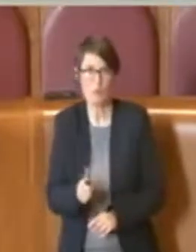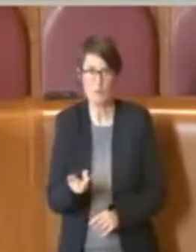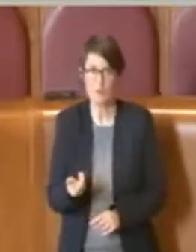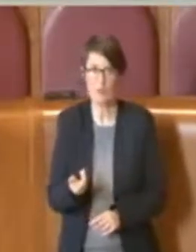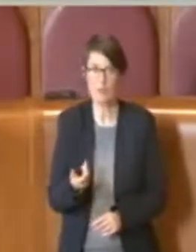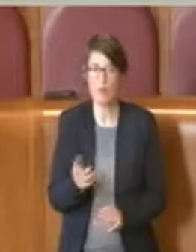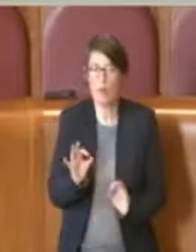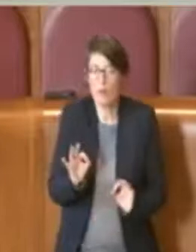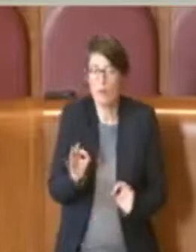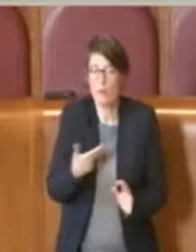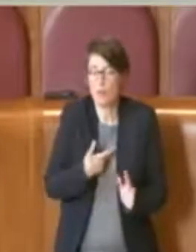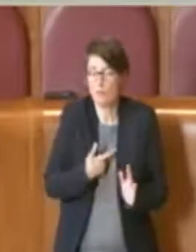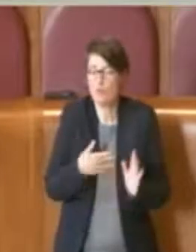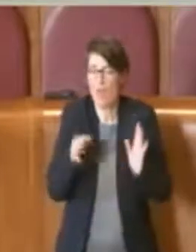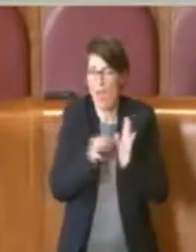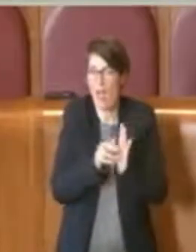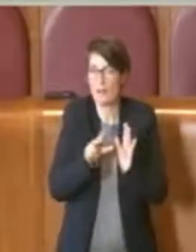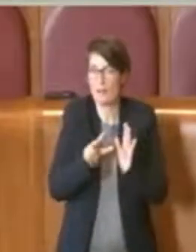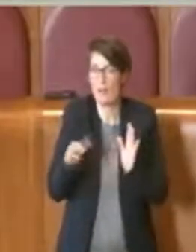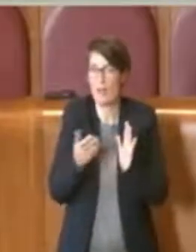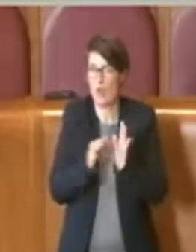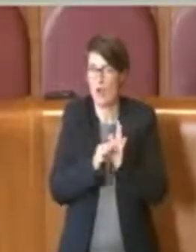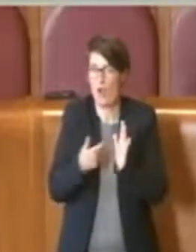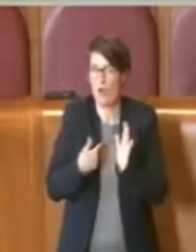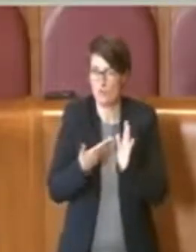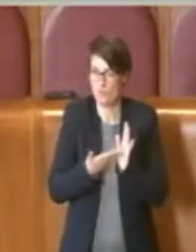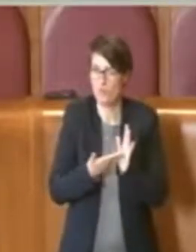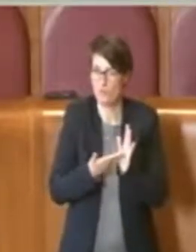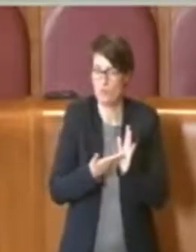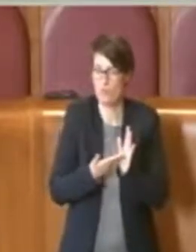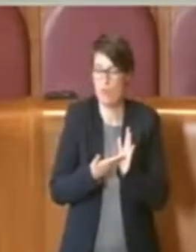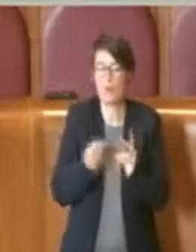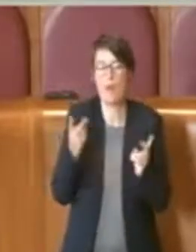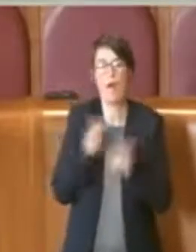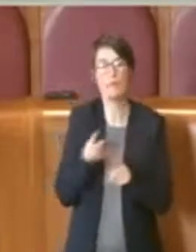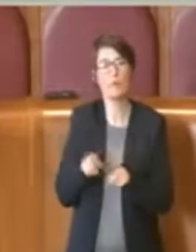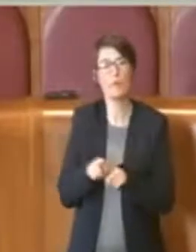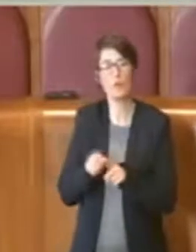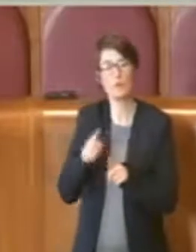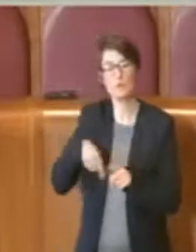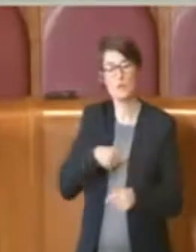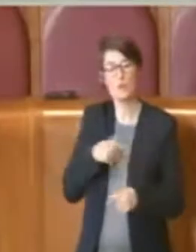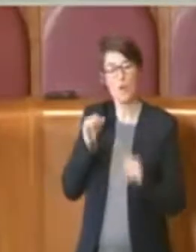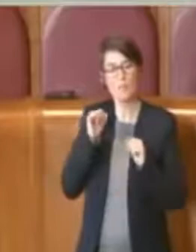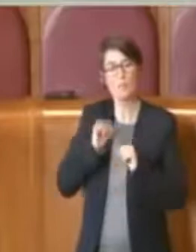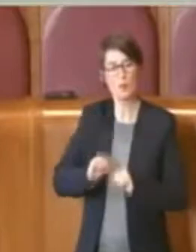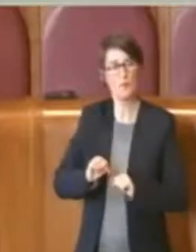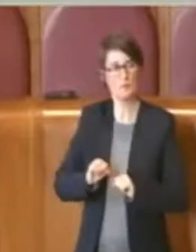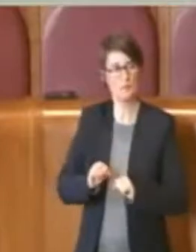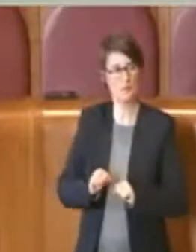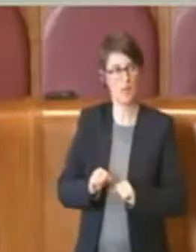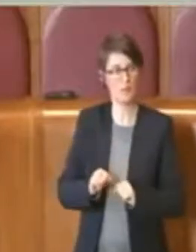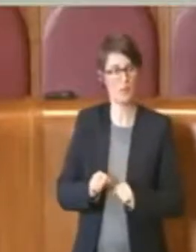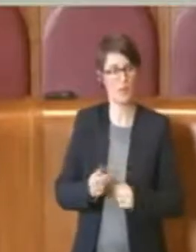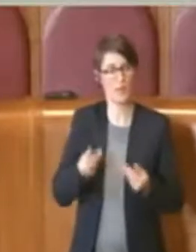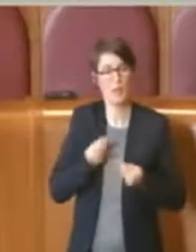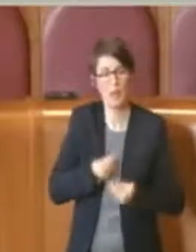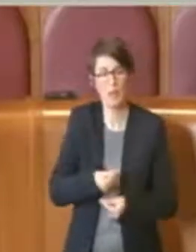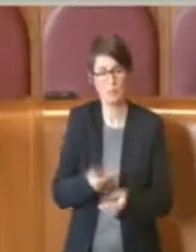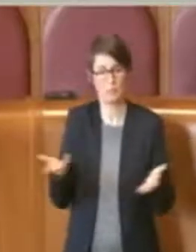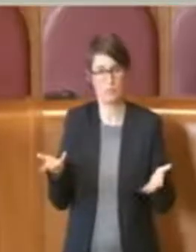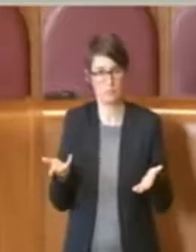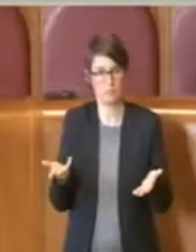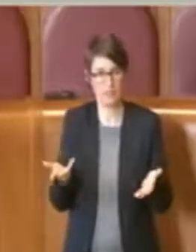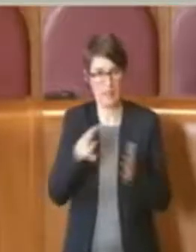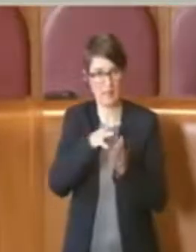del regolamento che dice questo, però abbiamo avuto l'opportunità di far uscire il testo e si è aperto un dibattito in città molto acceso,